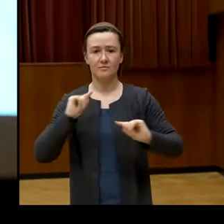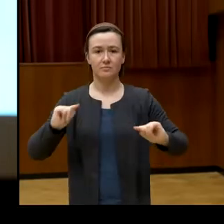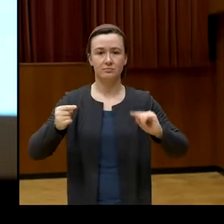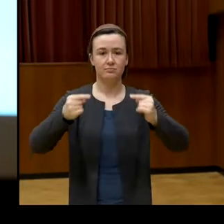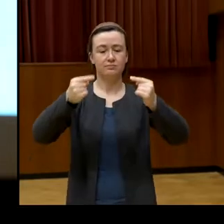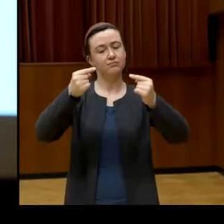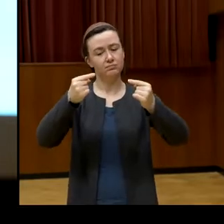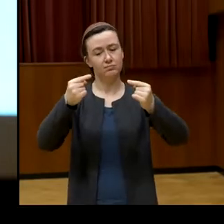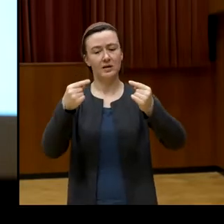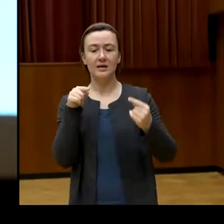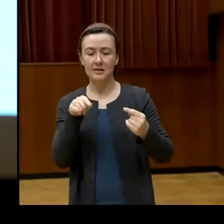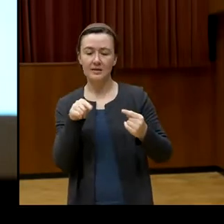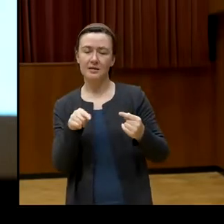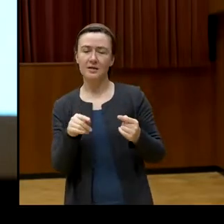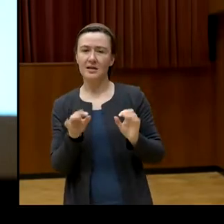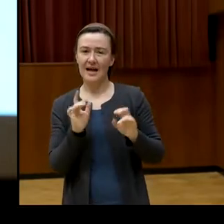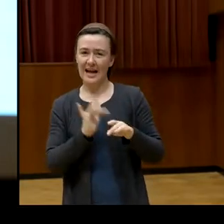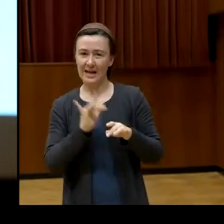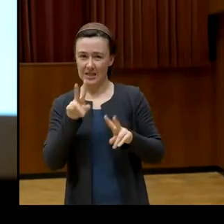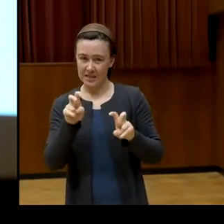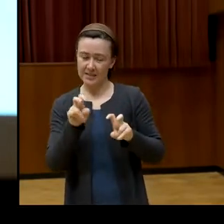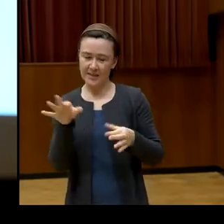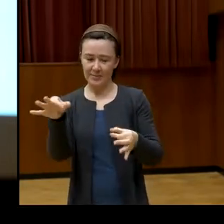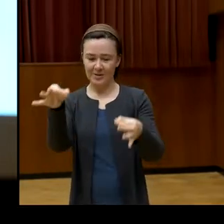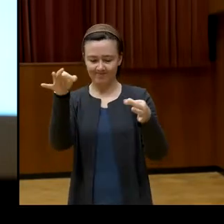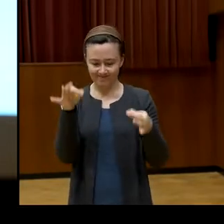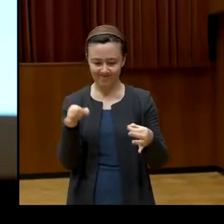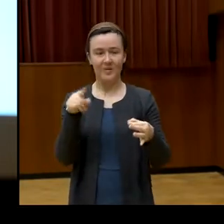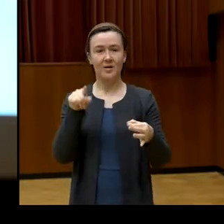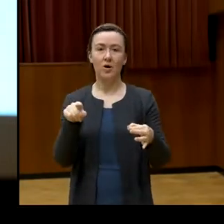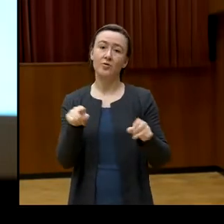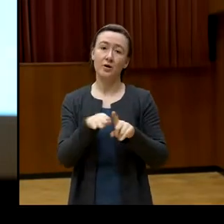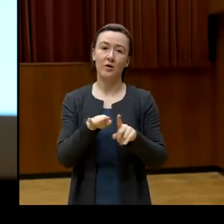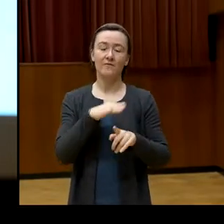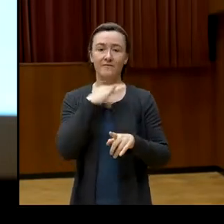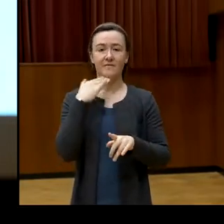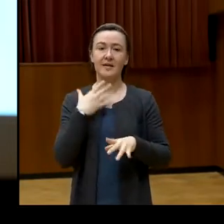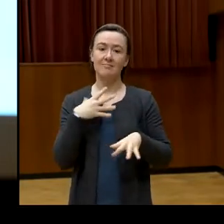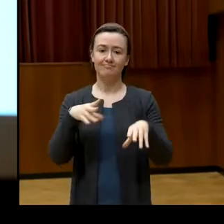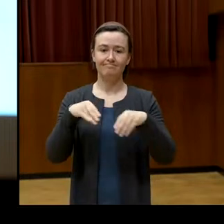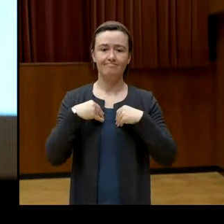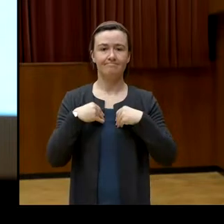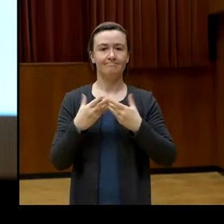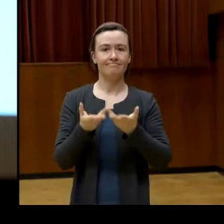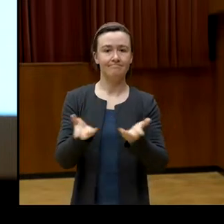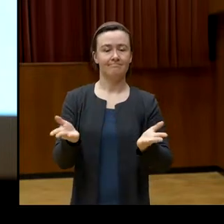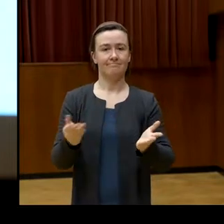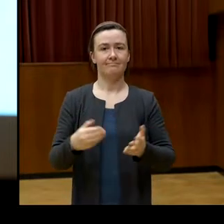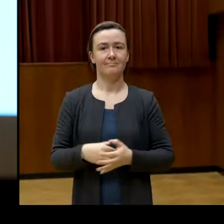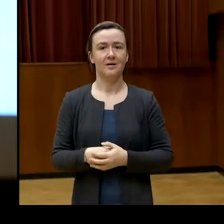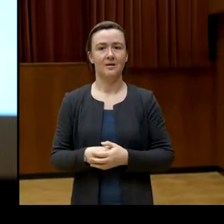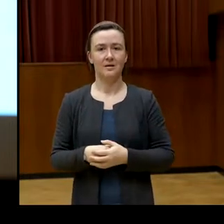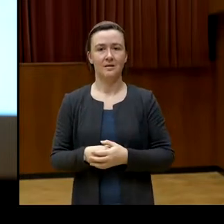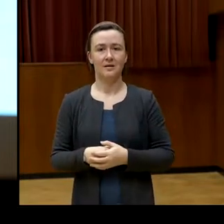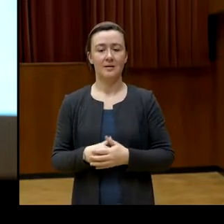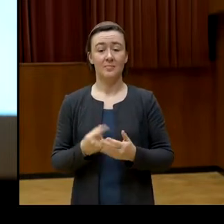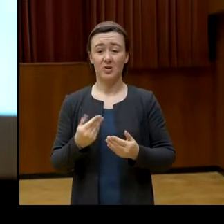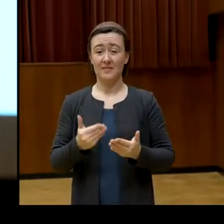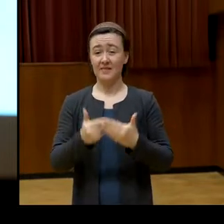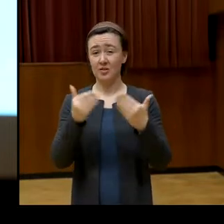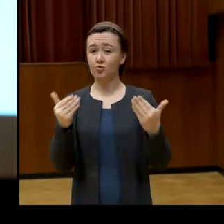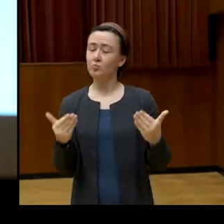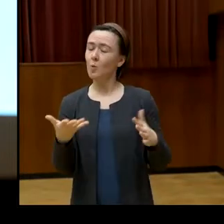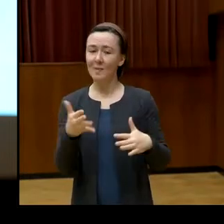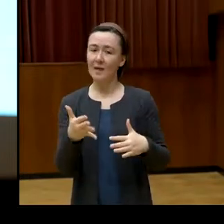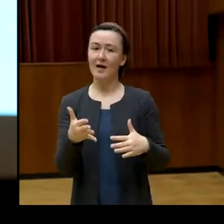und auch vieles zulassen sollen. Aus meiner Sicht ist das kein Widerspruch, aber durchaus ein